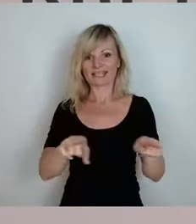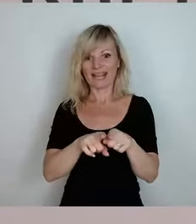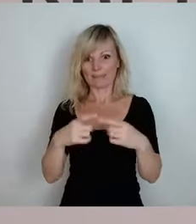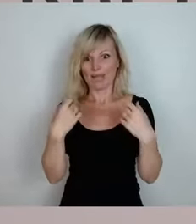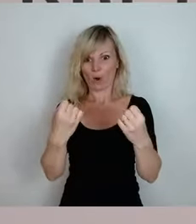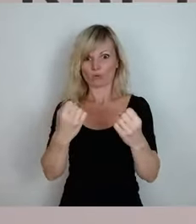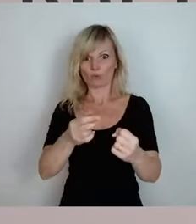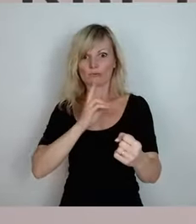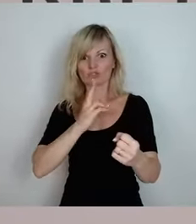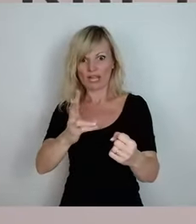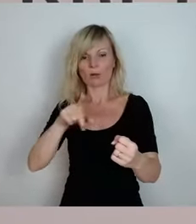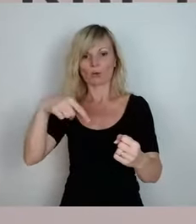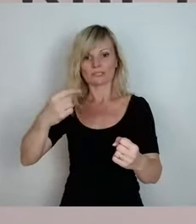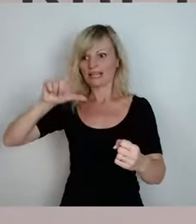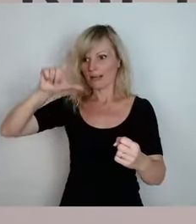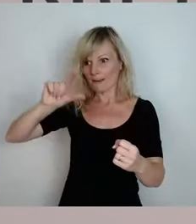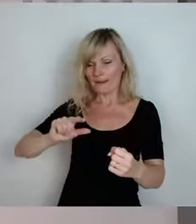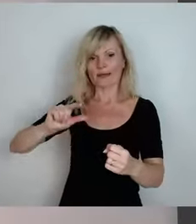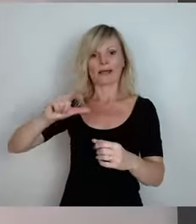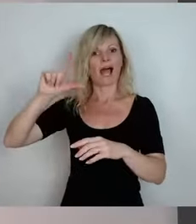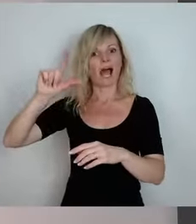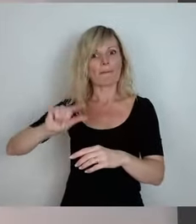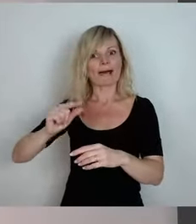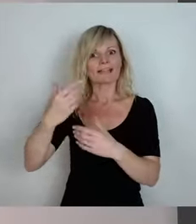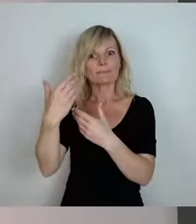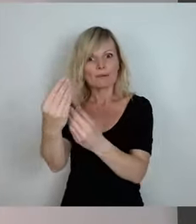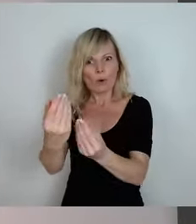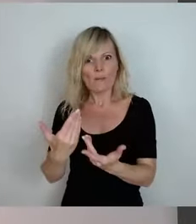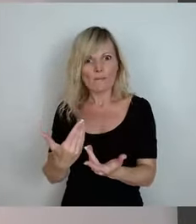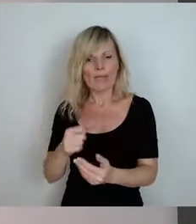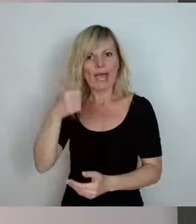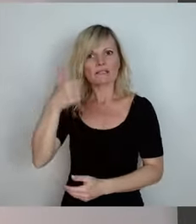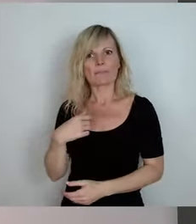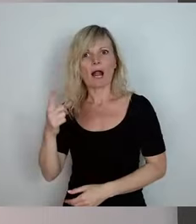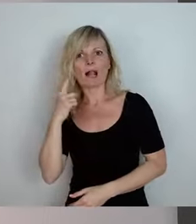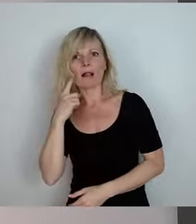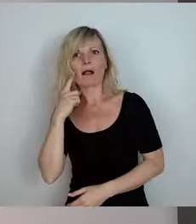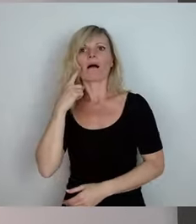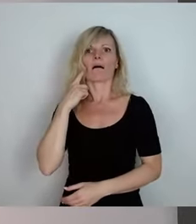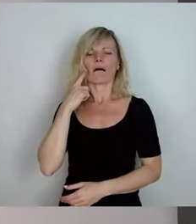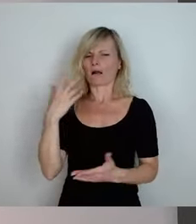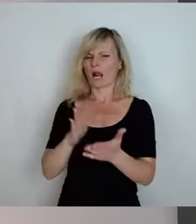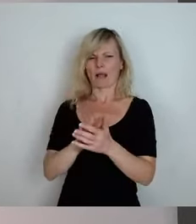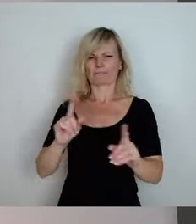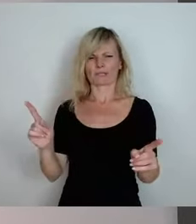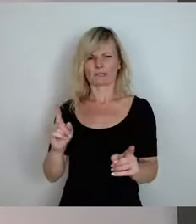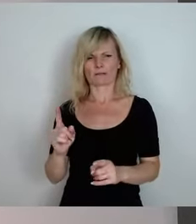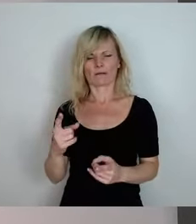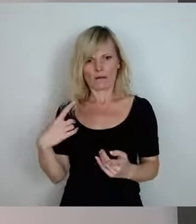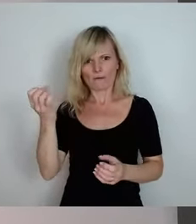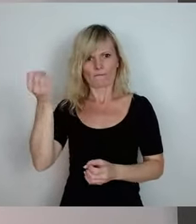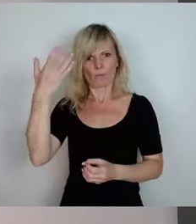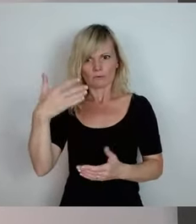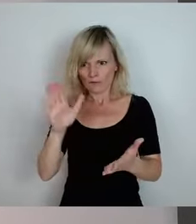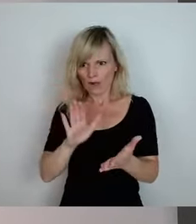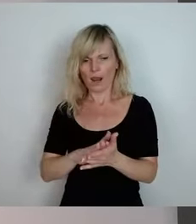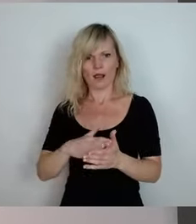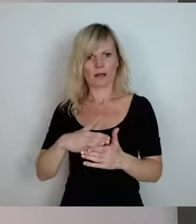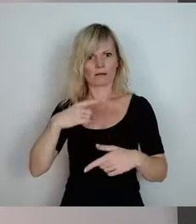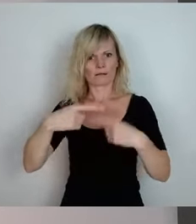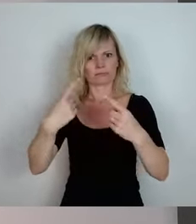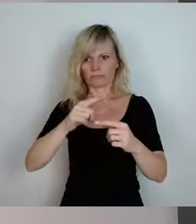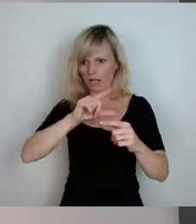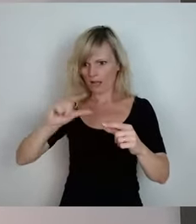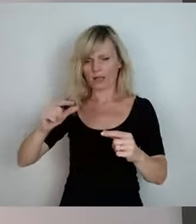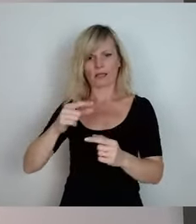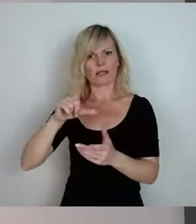gesagt, habe das erste Mal gehört, habe ich gesagt, es klappt nie. Wirkt Wunder, muss man sagen, Jörg, was du dir damals überlegt hast. Wir